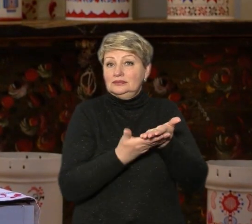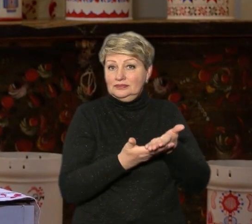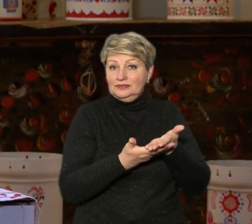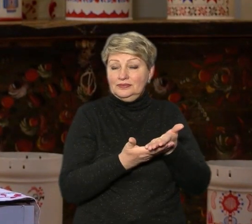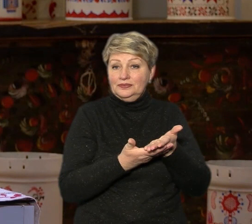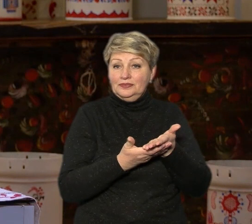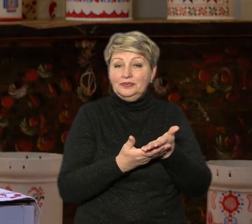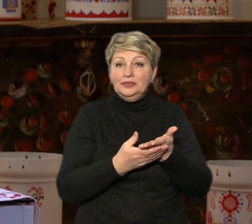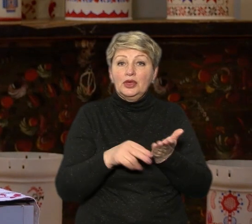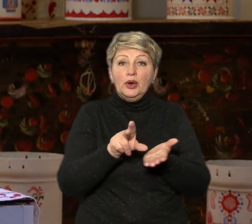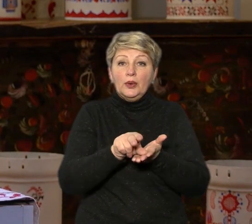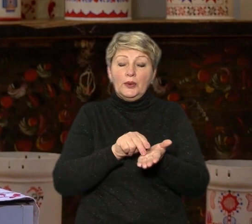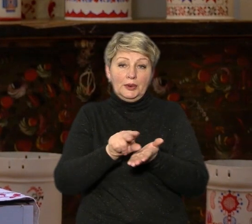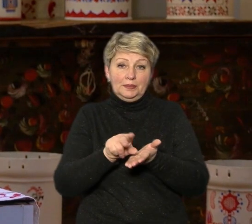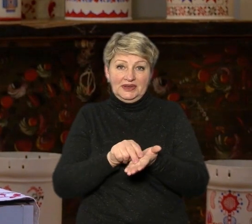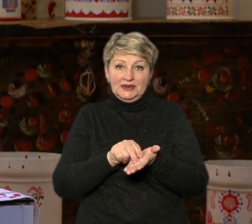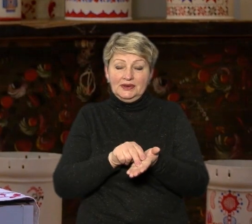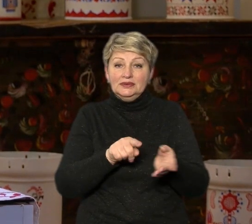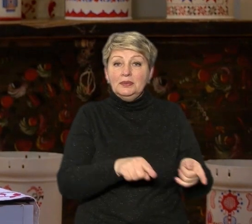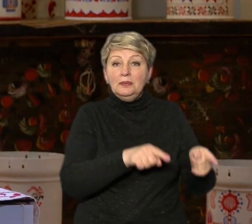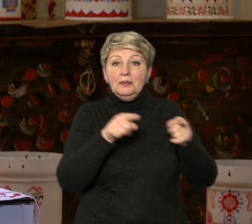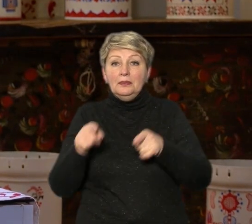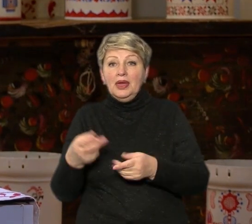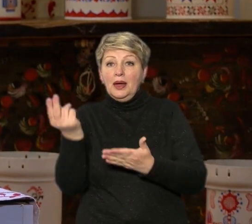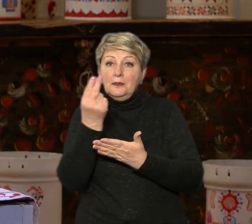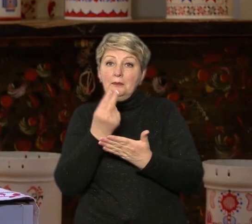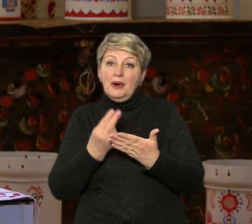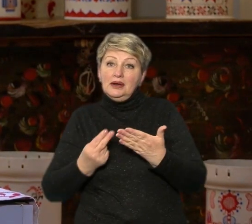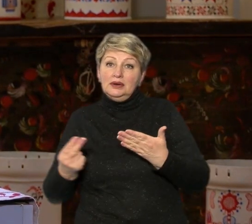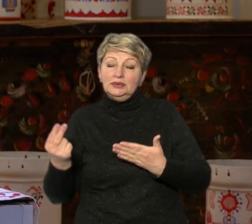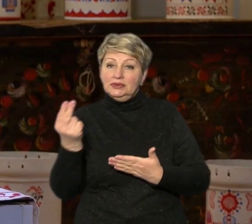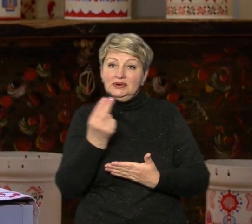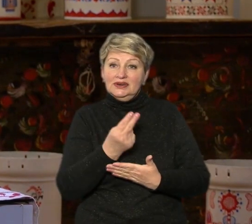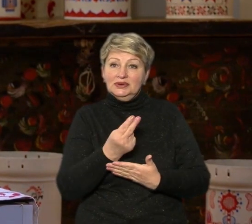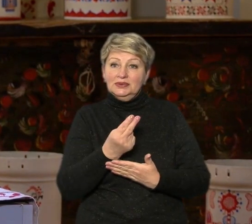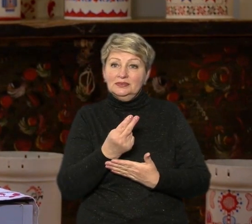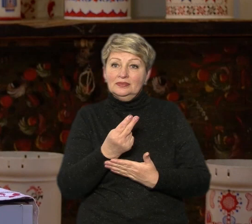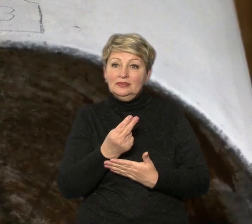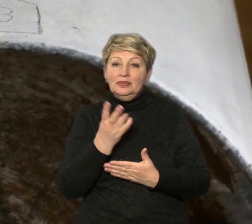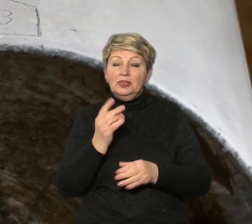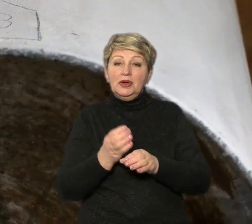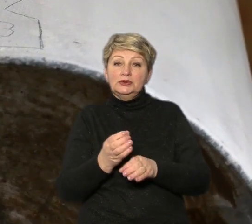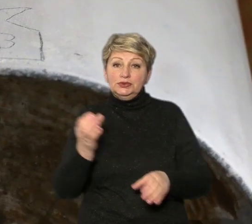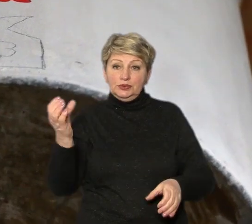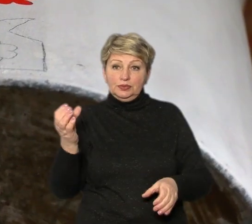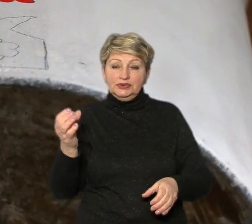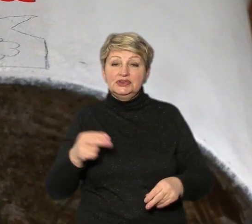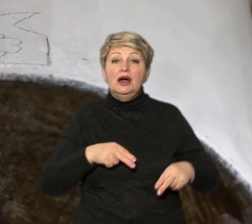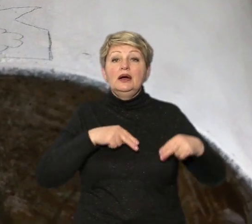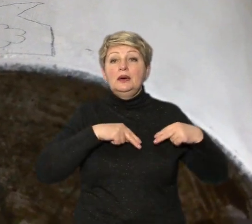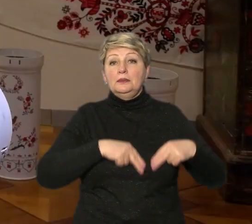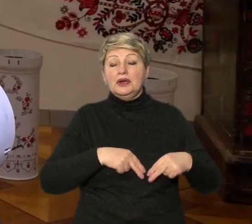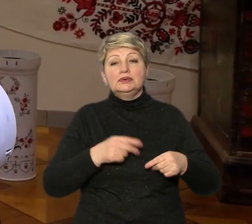копірочку. Переносю малюнок олівцем на тубус. Праця, каже,